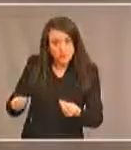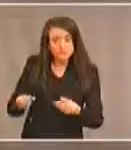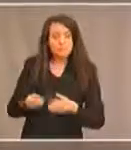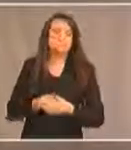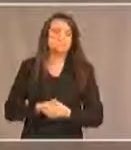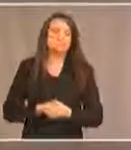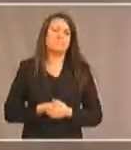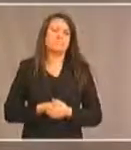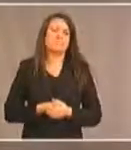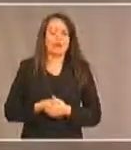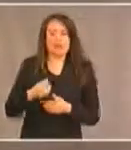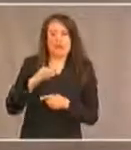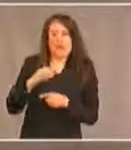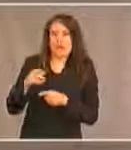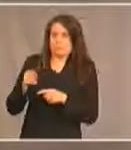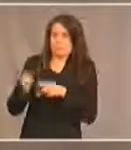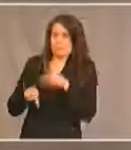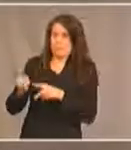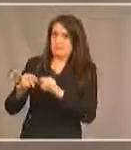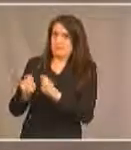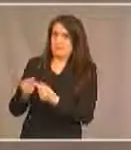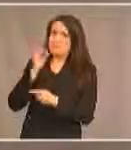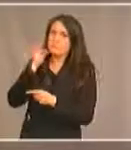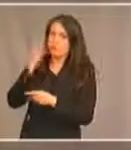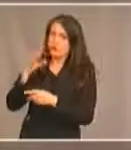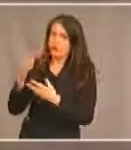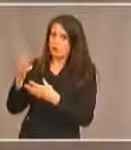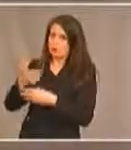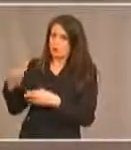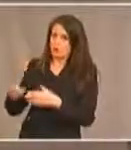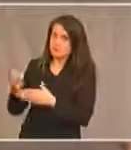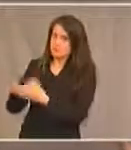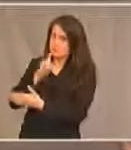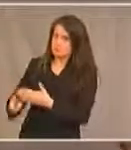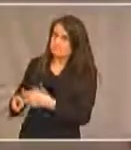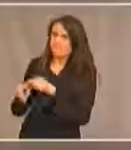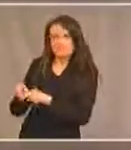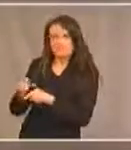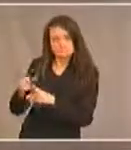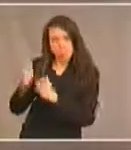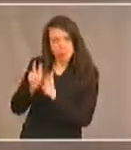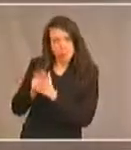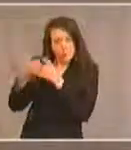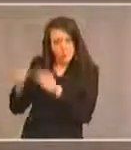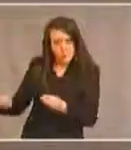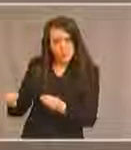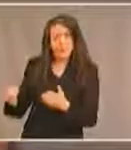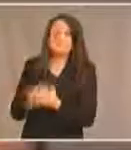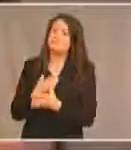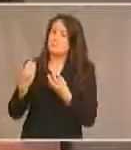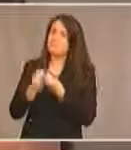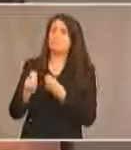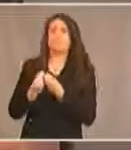que connaissent donc les autochtones et les autochtones qui ont un handicap parce que nous subissons de la